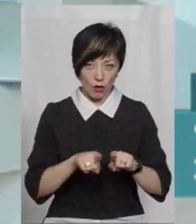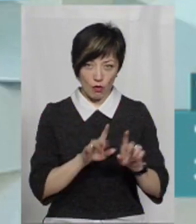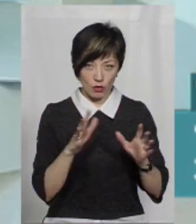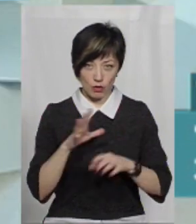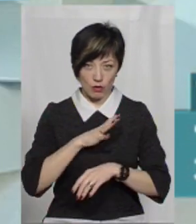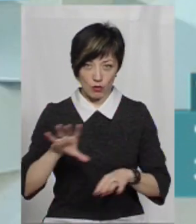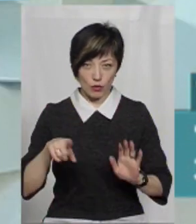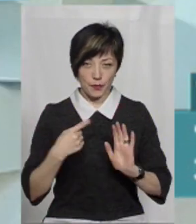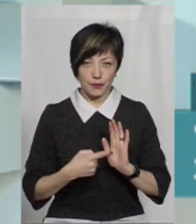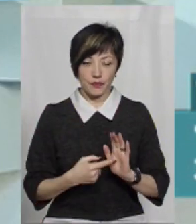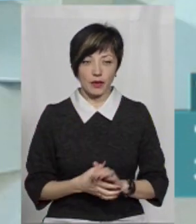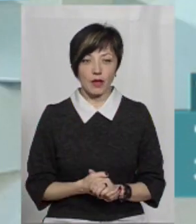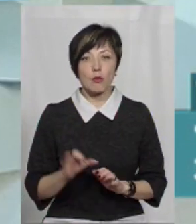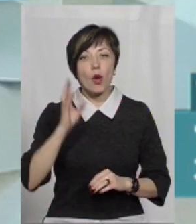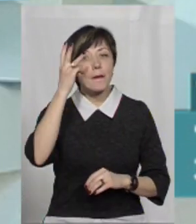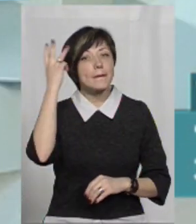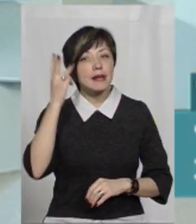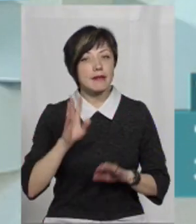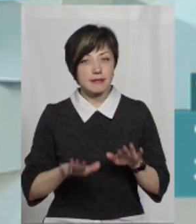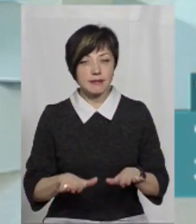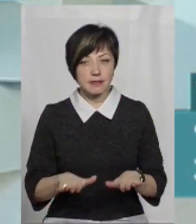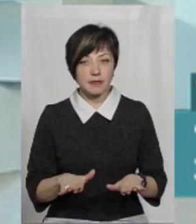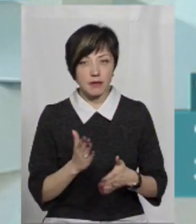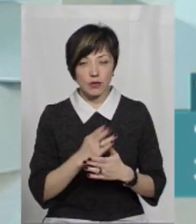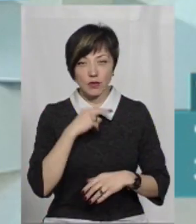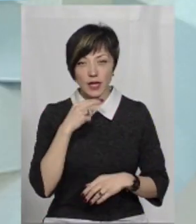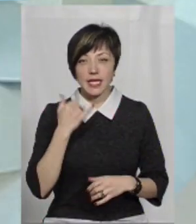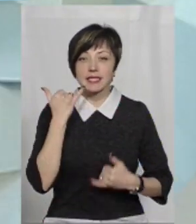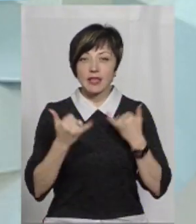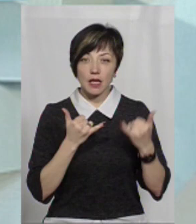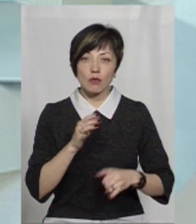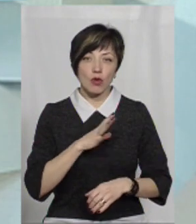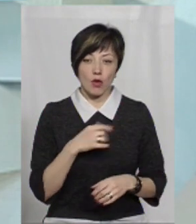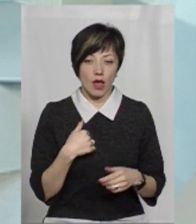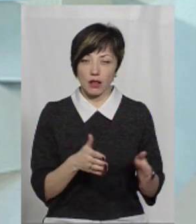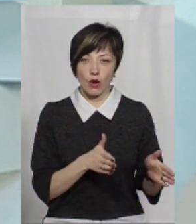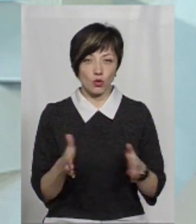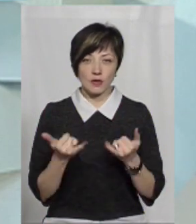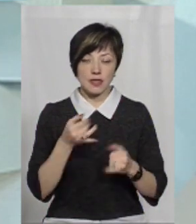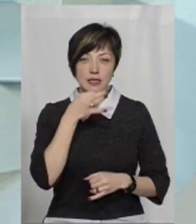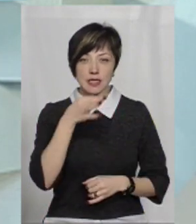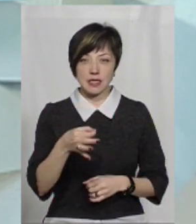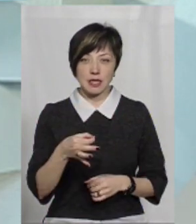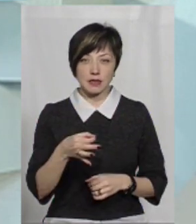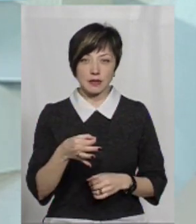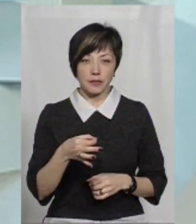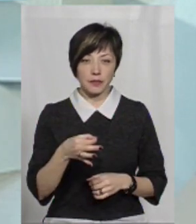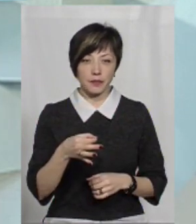такого не було? Ну, дзвінків... Стосовно Хмельницької митниці має надати? Я думаю, що дзвінки були, я так не готовий зараз сказати